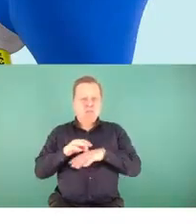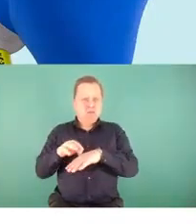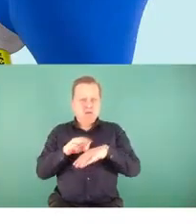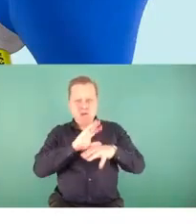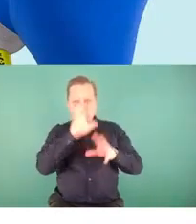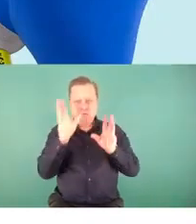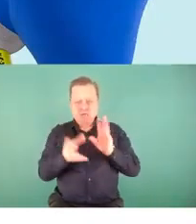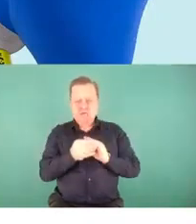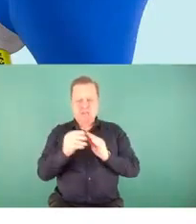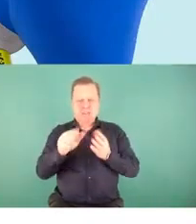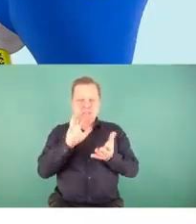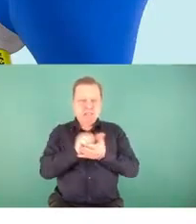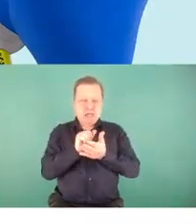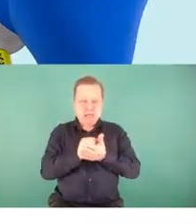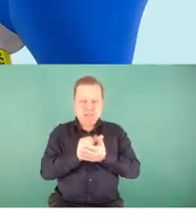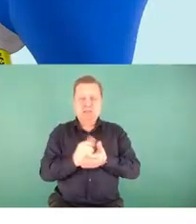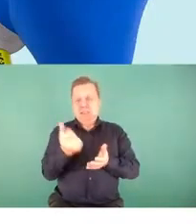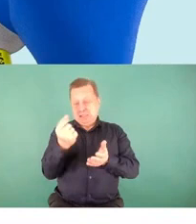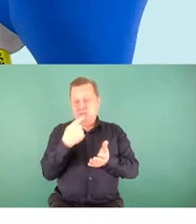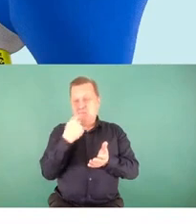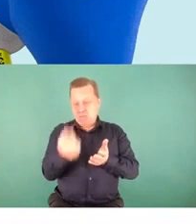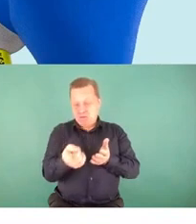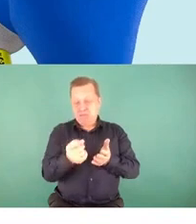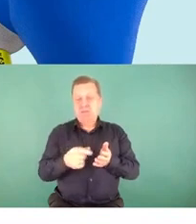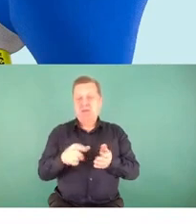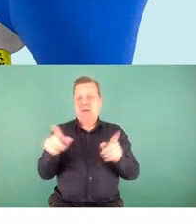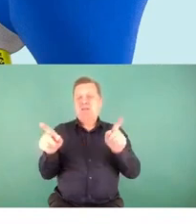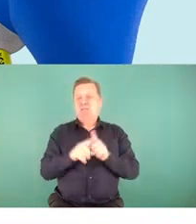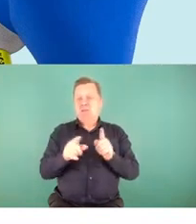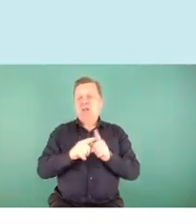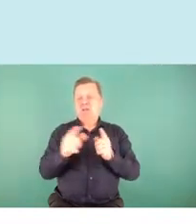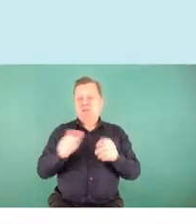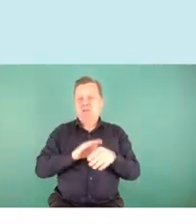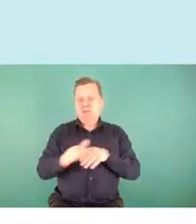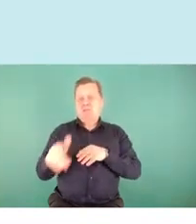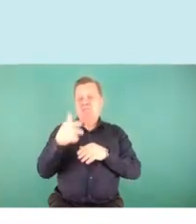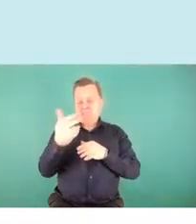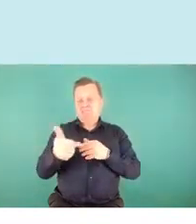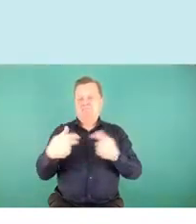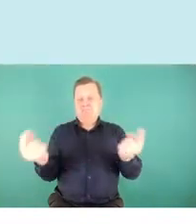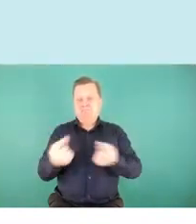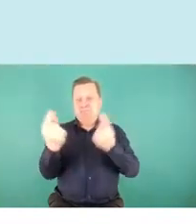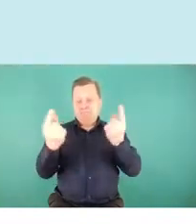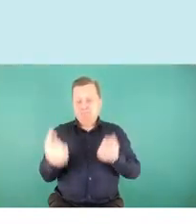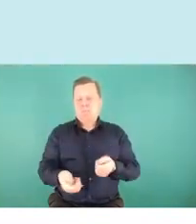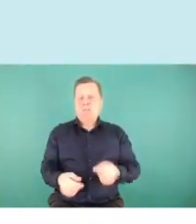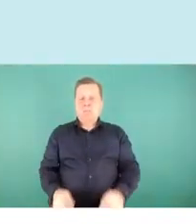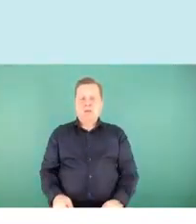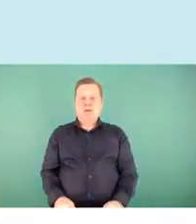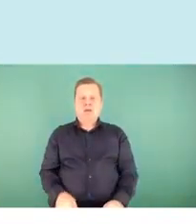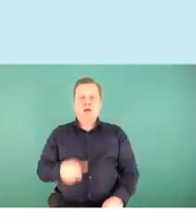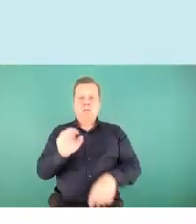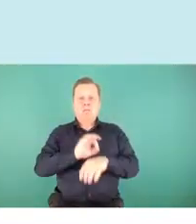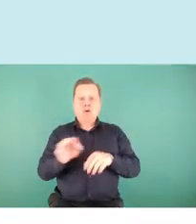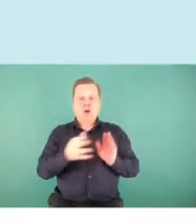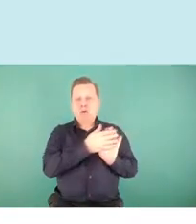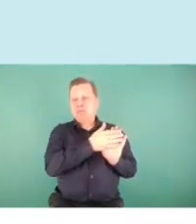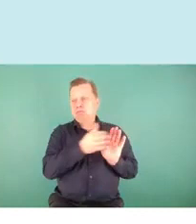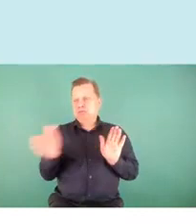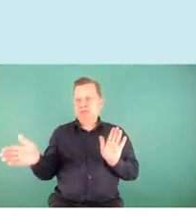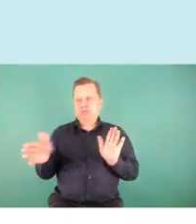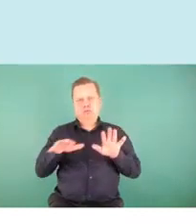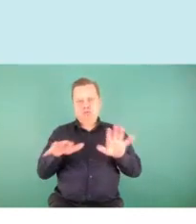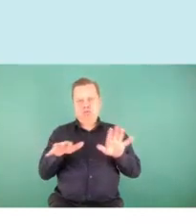zajęcia edukacyjne, o których za chwilę powiem, ale jest również twarzą kampanii medialnej. Zakres projektu jest bardzo szeroki. Przede wszystkim